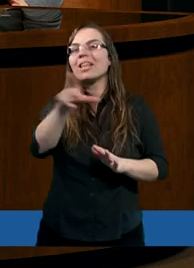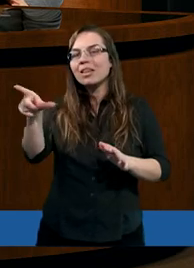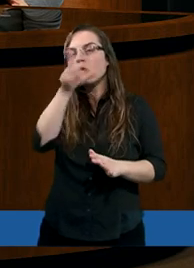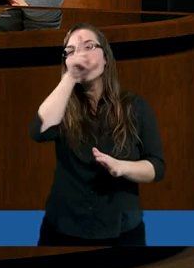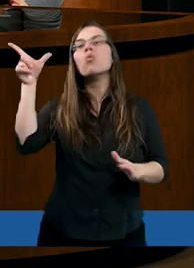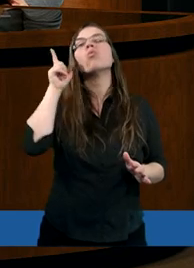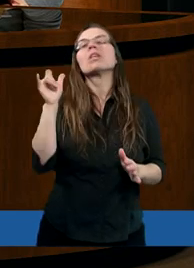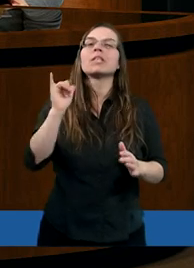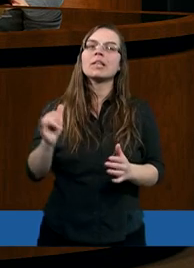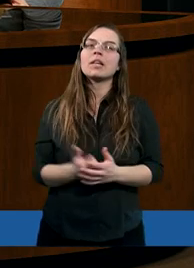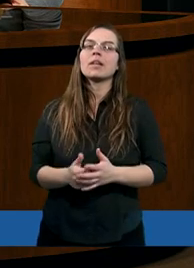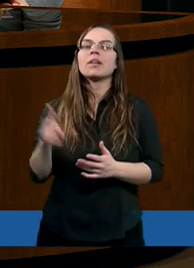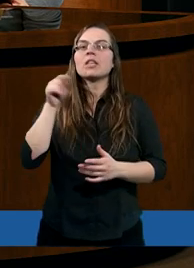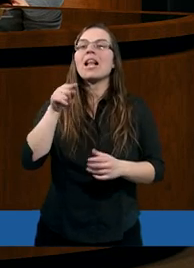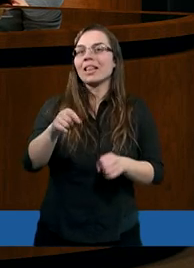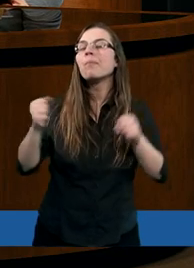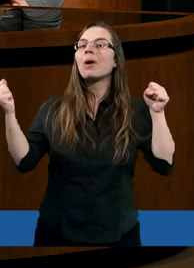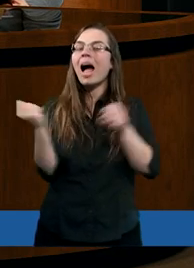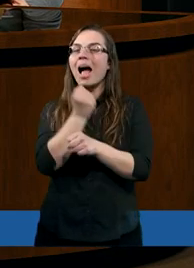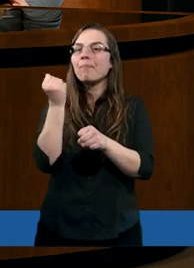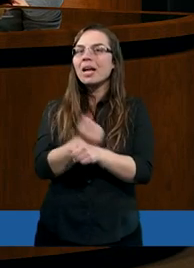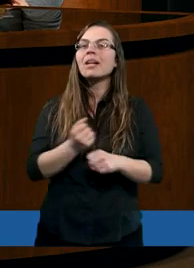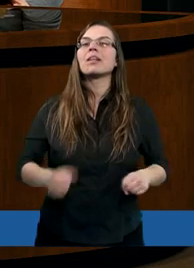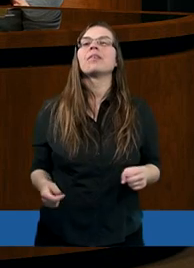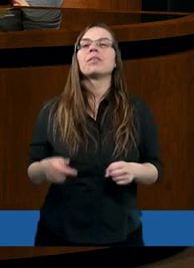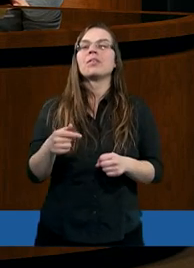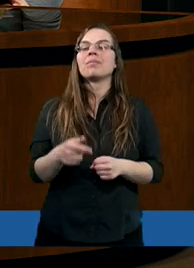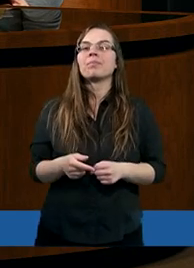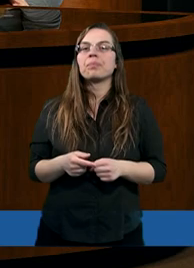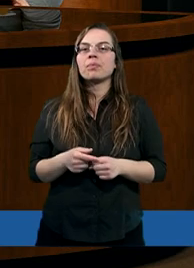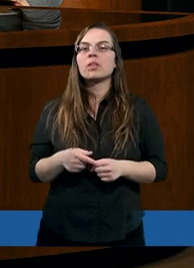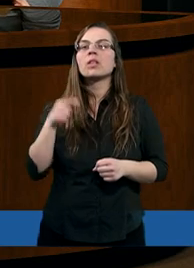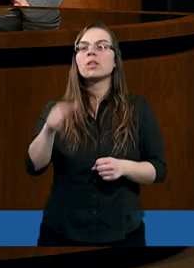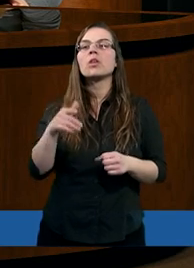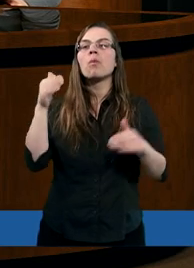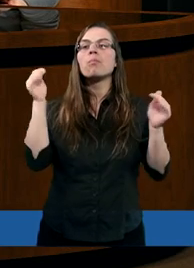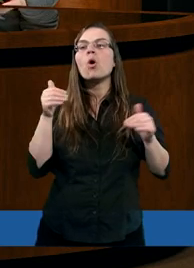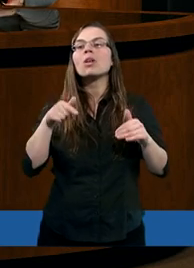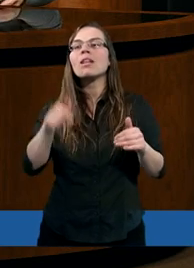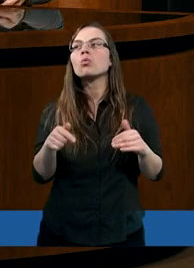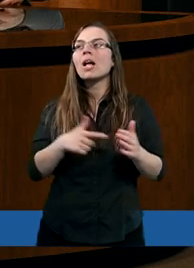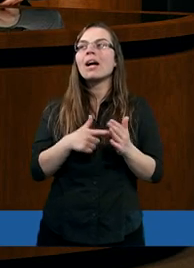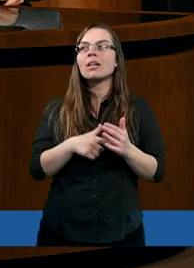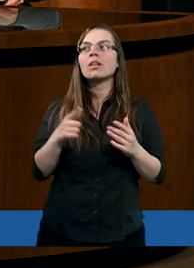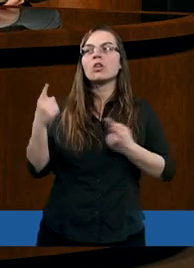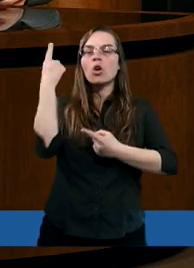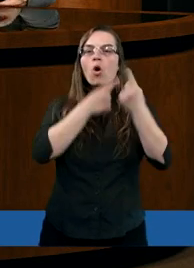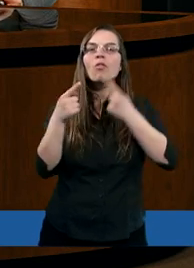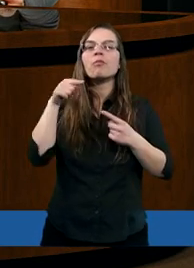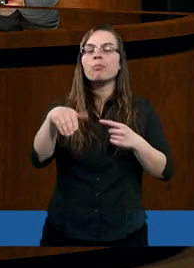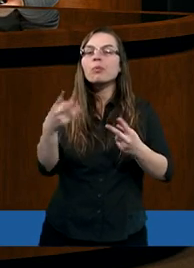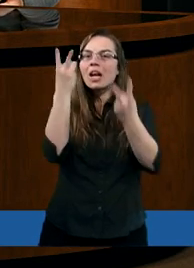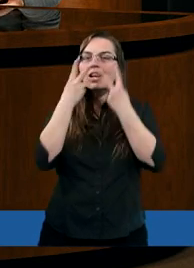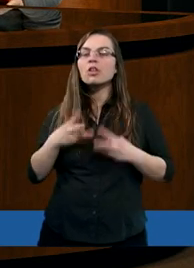ludzi, że tym kamieniem, z tego co już w tekstach tutaj, których możemy